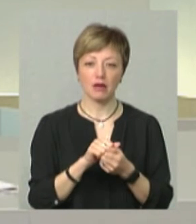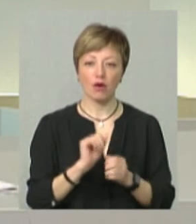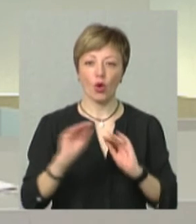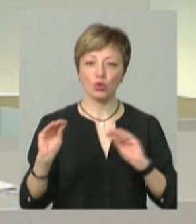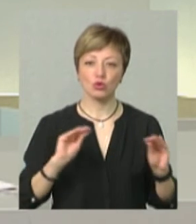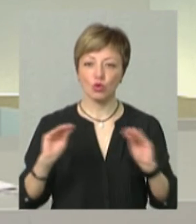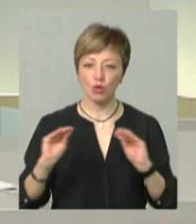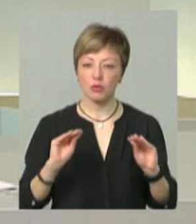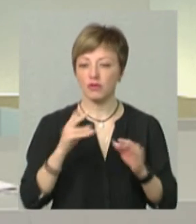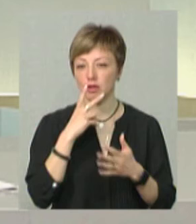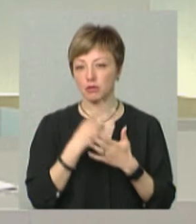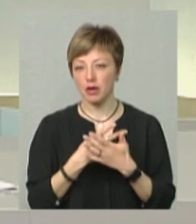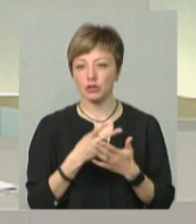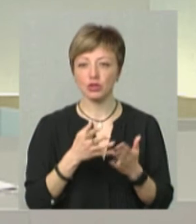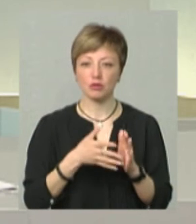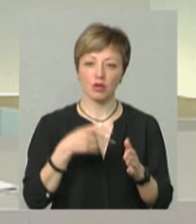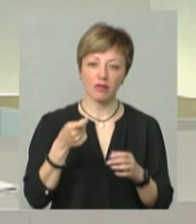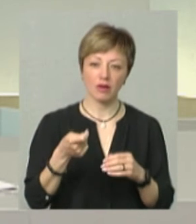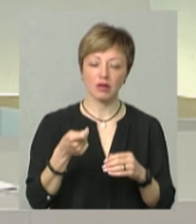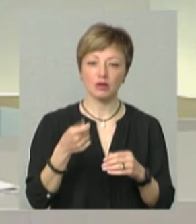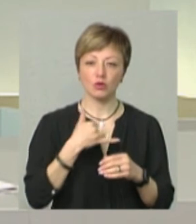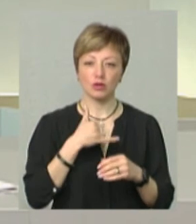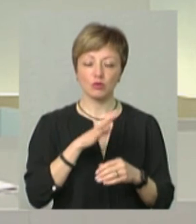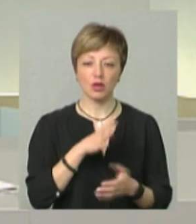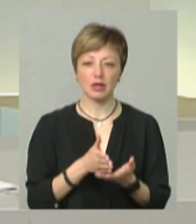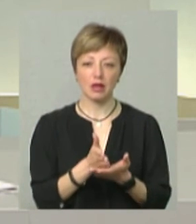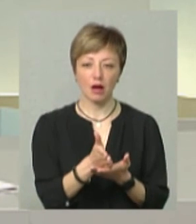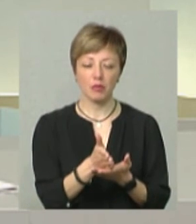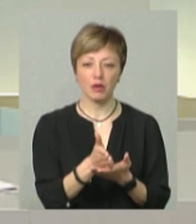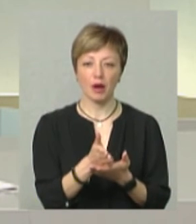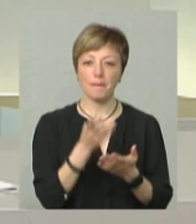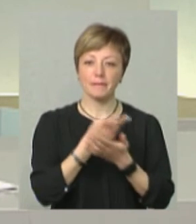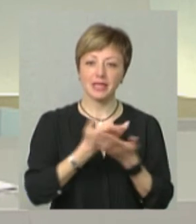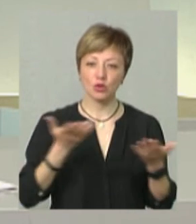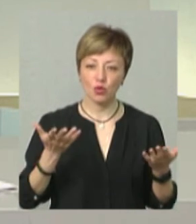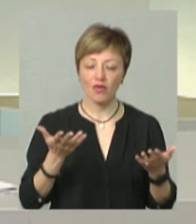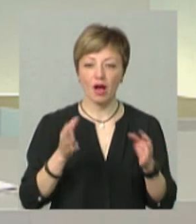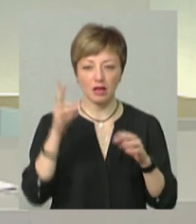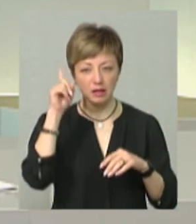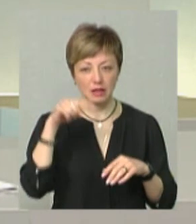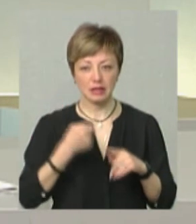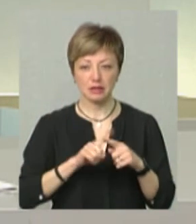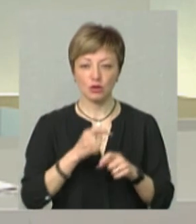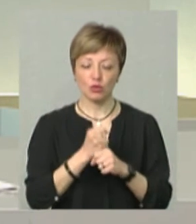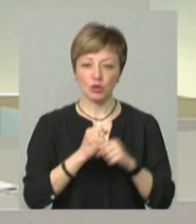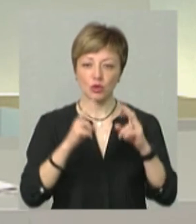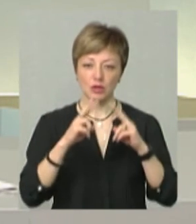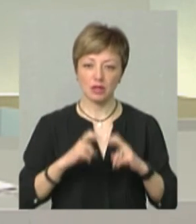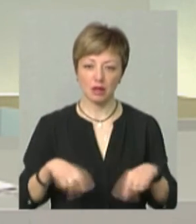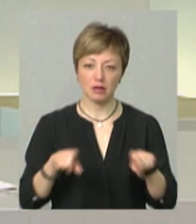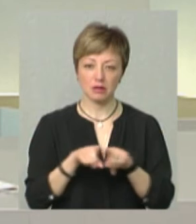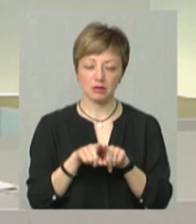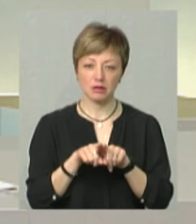оздоблювати його, бачити, подавати. Там навіть у нас були такі напрямки, як презентувати ці роботи. Ми розглядали з ними